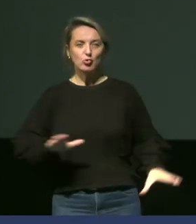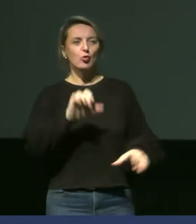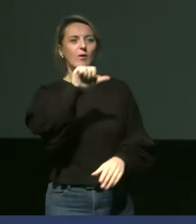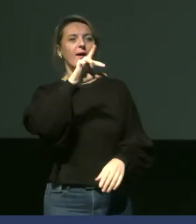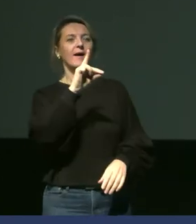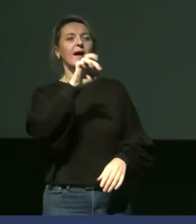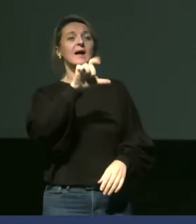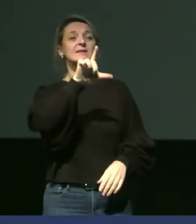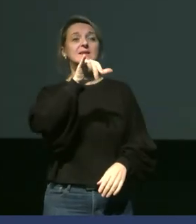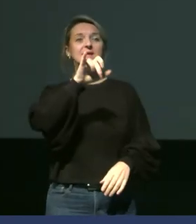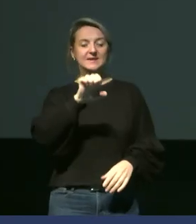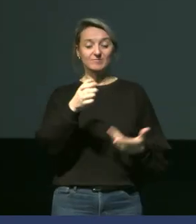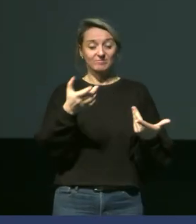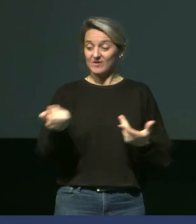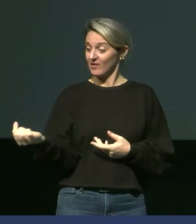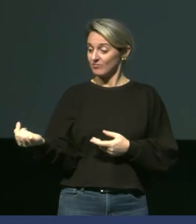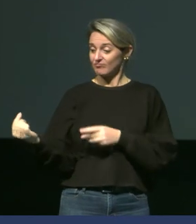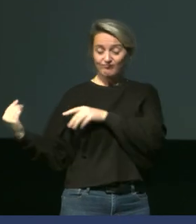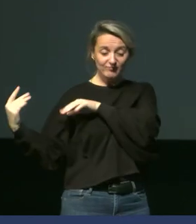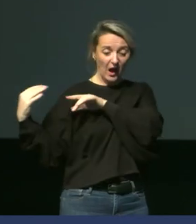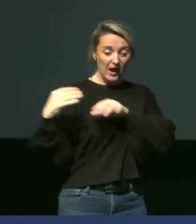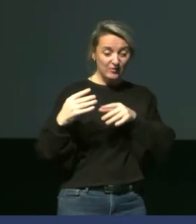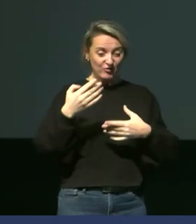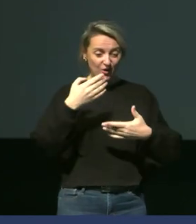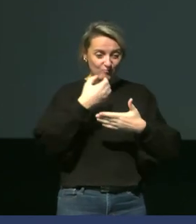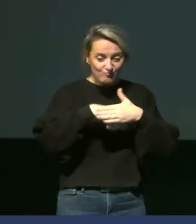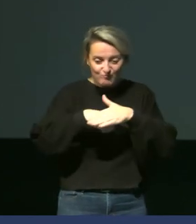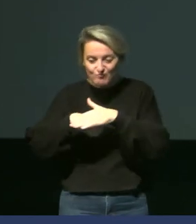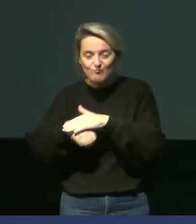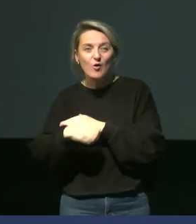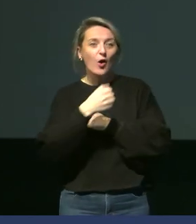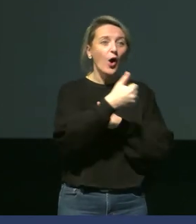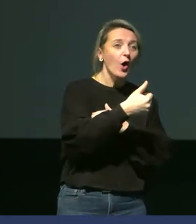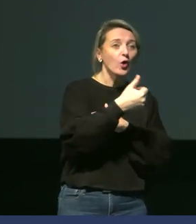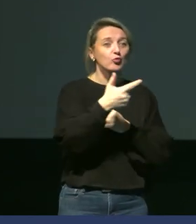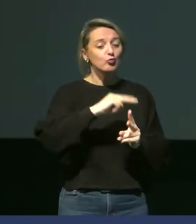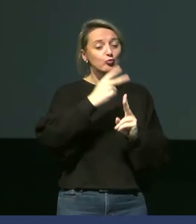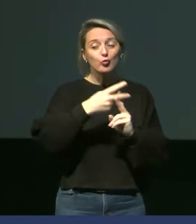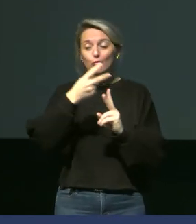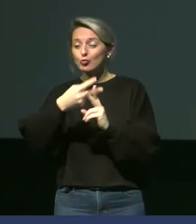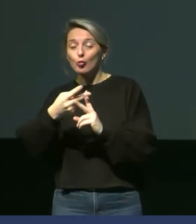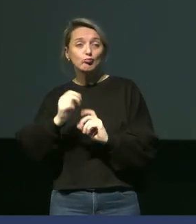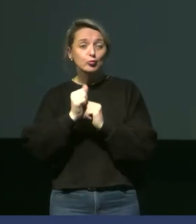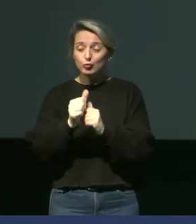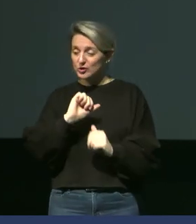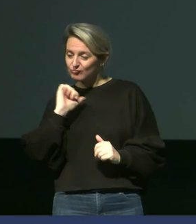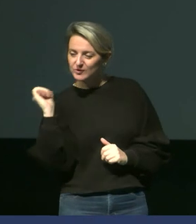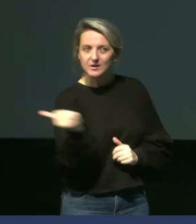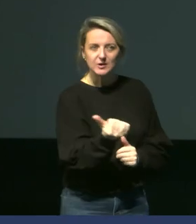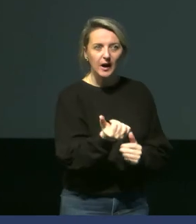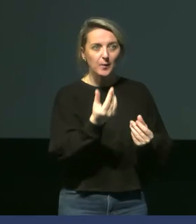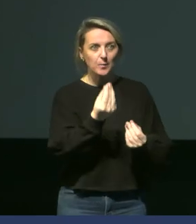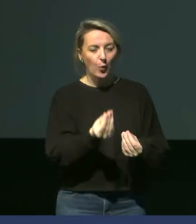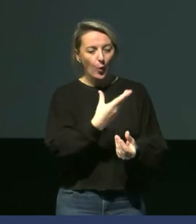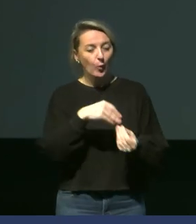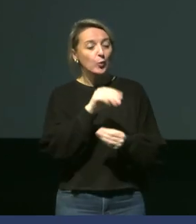qui viennent se reproduire, qui viennent incuber un ou deux oeufs selon la saison et nourrir leurs poussins.